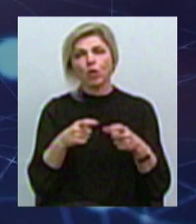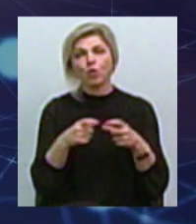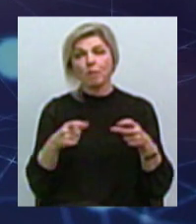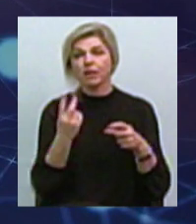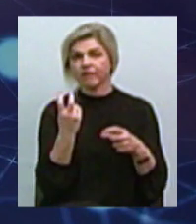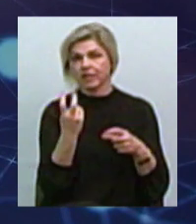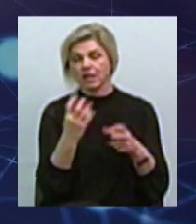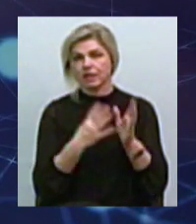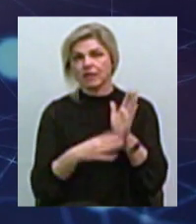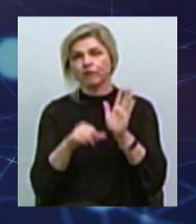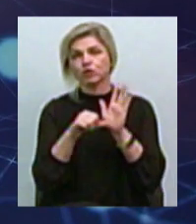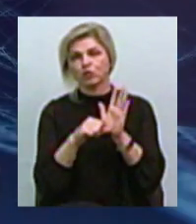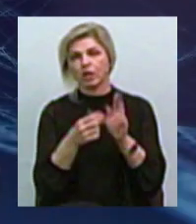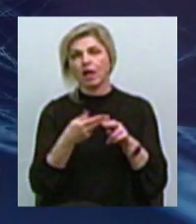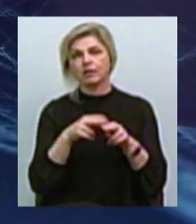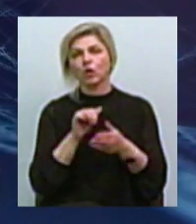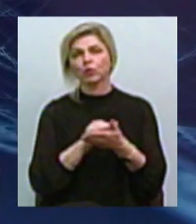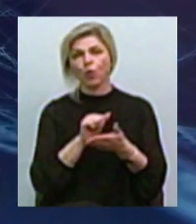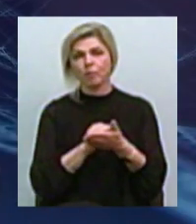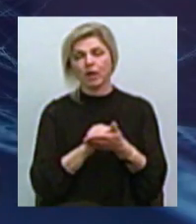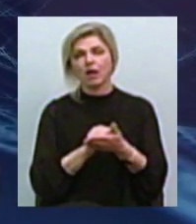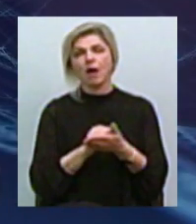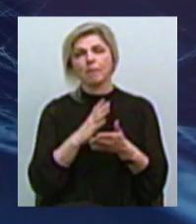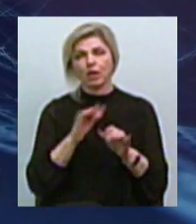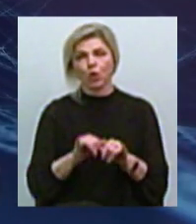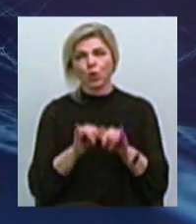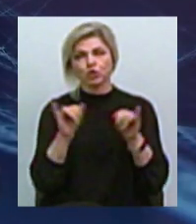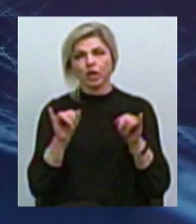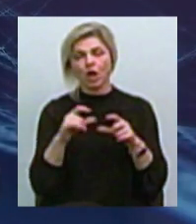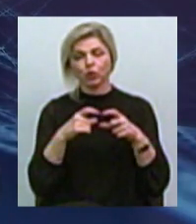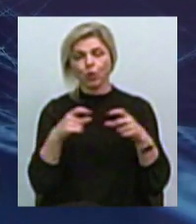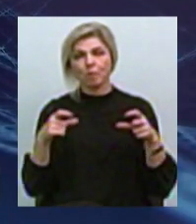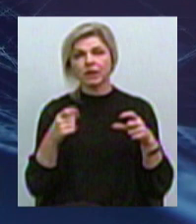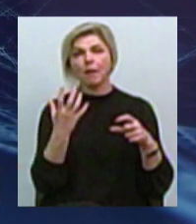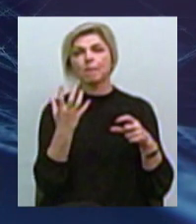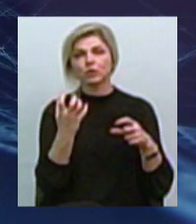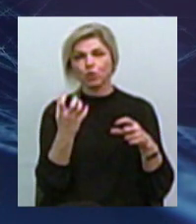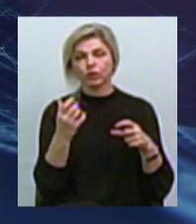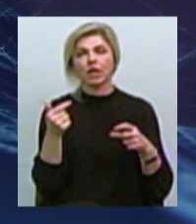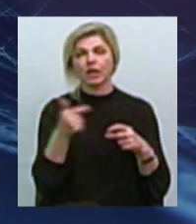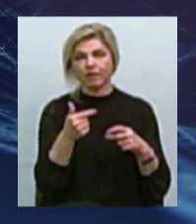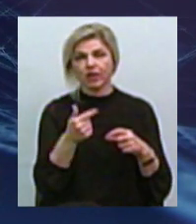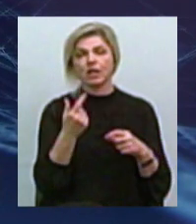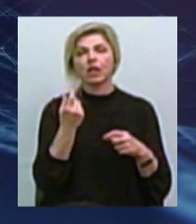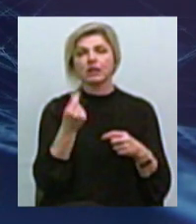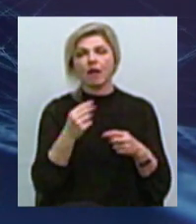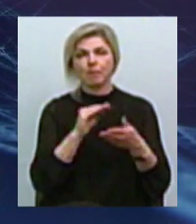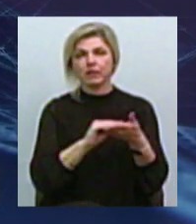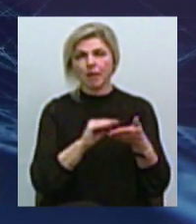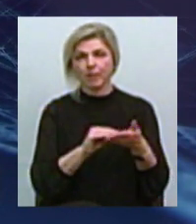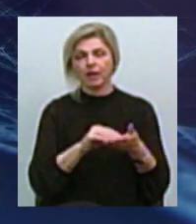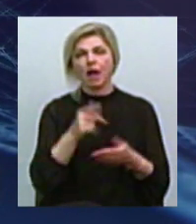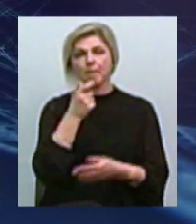96-му цей документ цільовим чином розширили номіналом в 500, де чітко було вказано, що буде пан